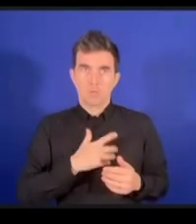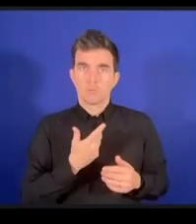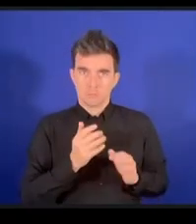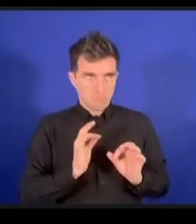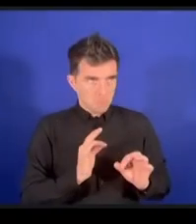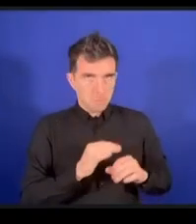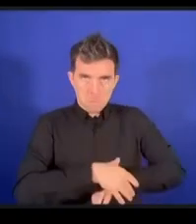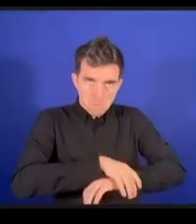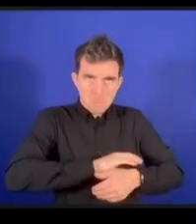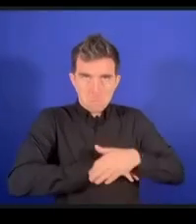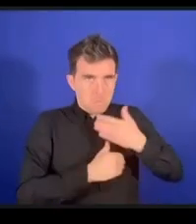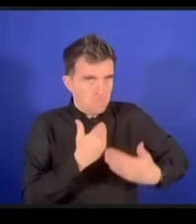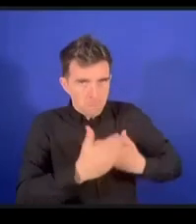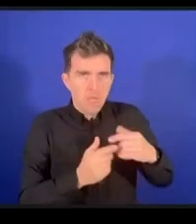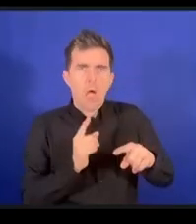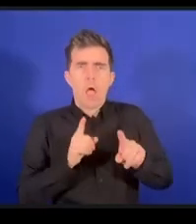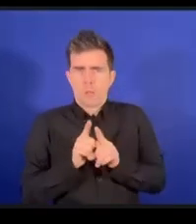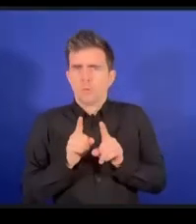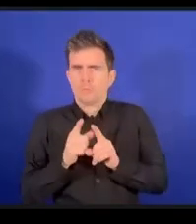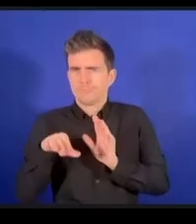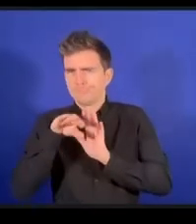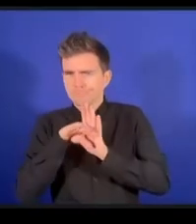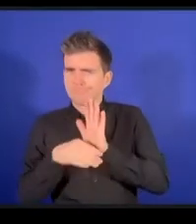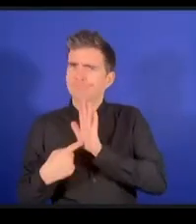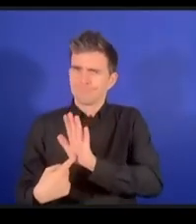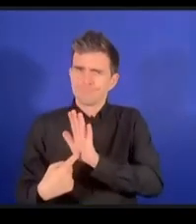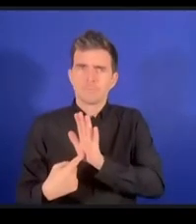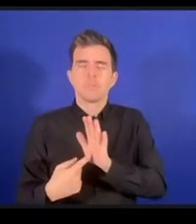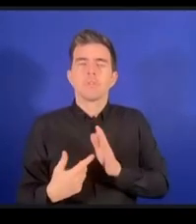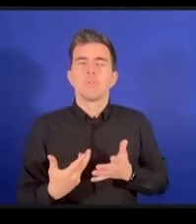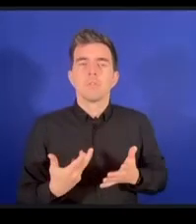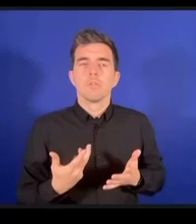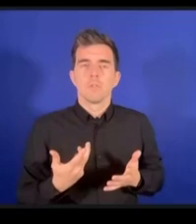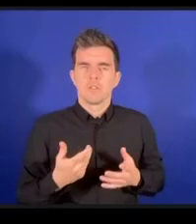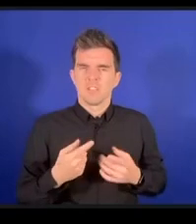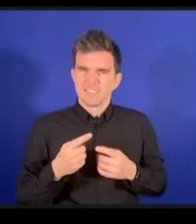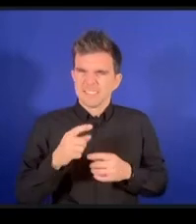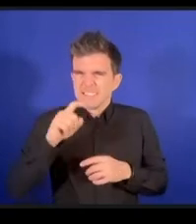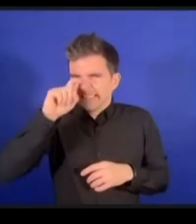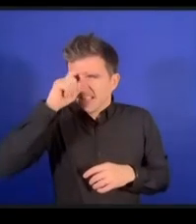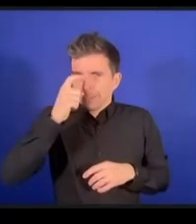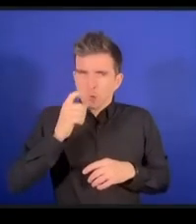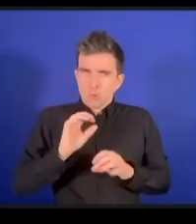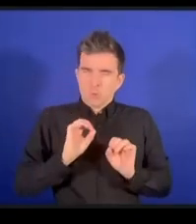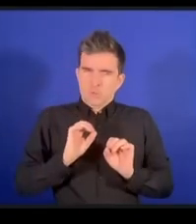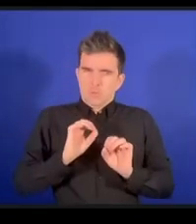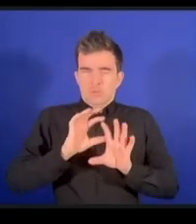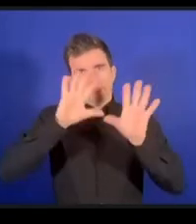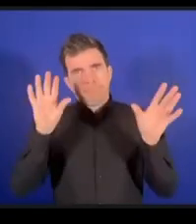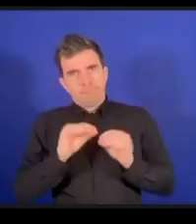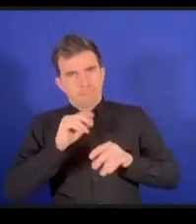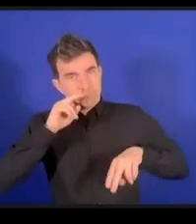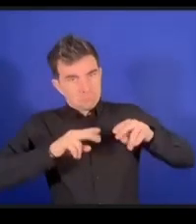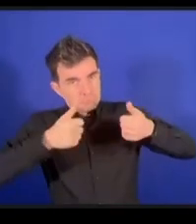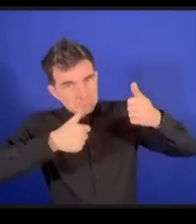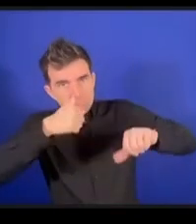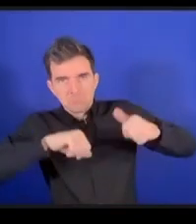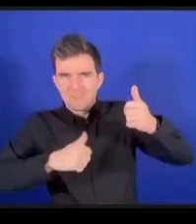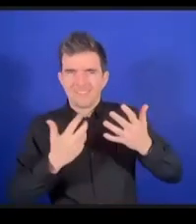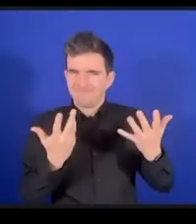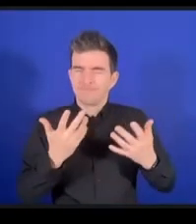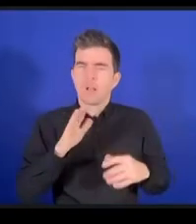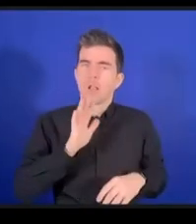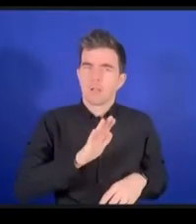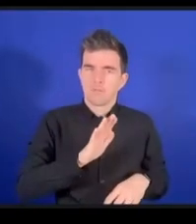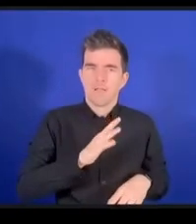共通の評価をするということも難しいです特にアクセサビリティに関するダイナミックコリューションこれは特に障害の